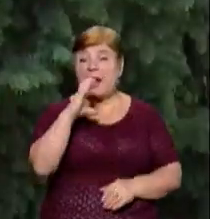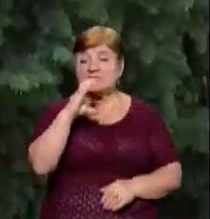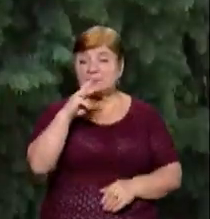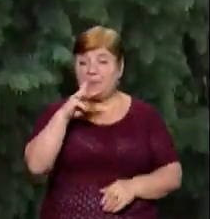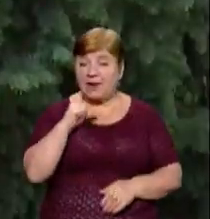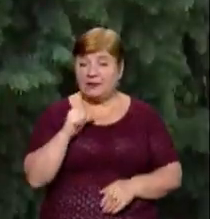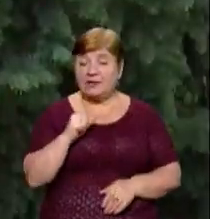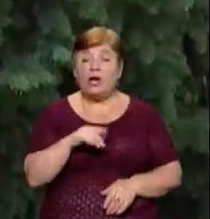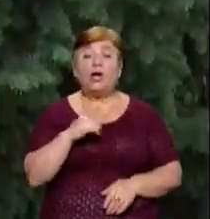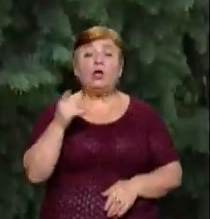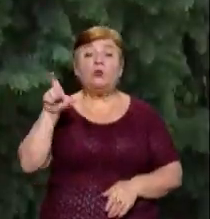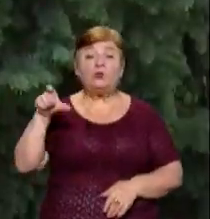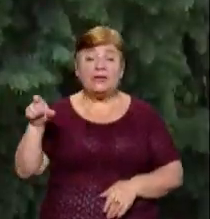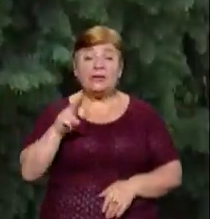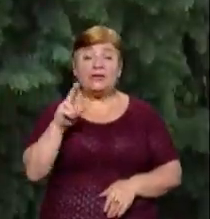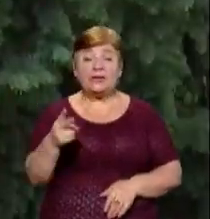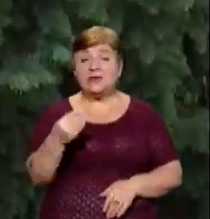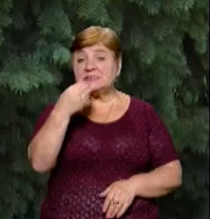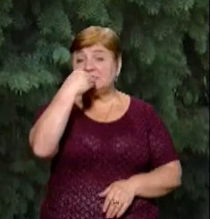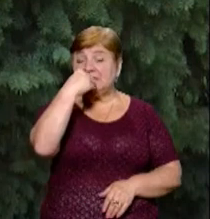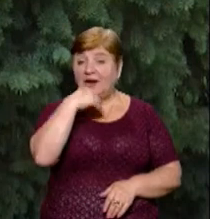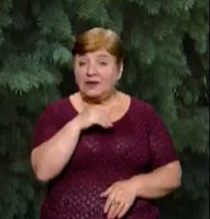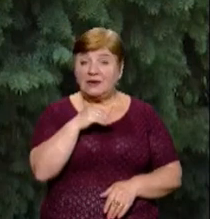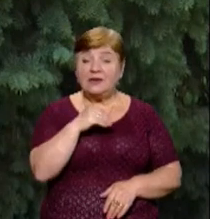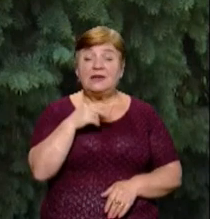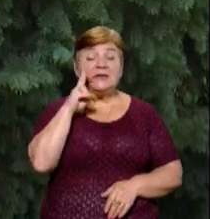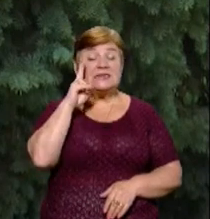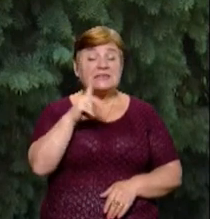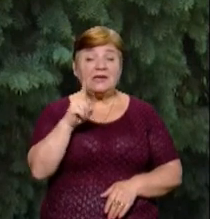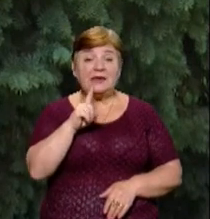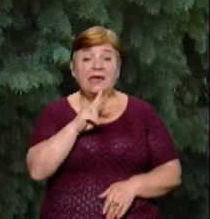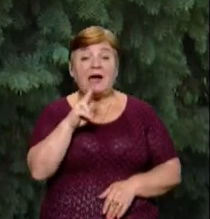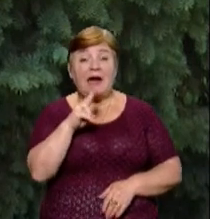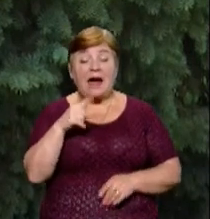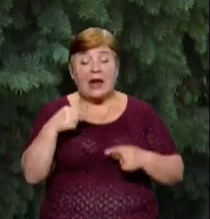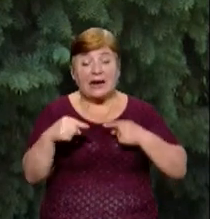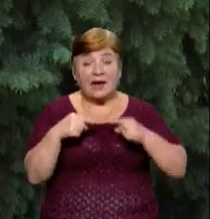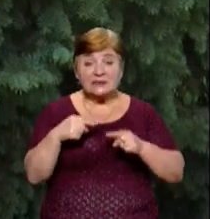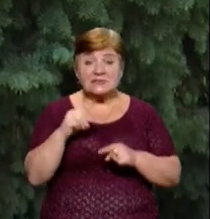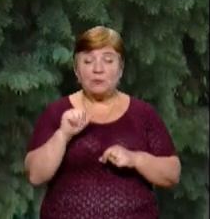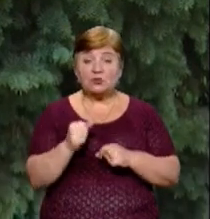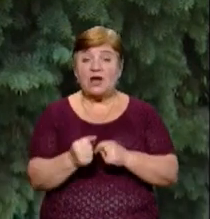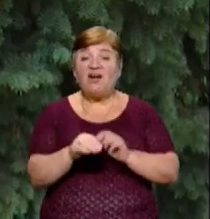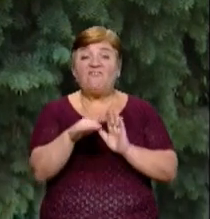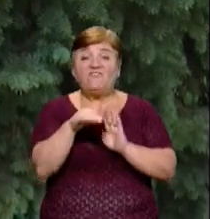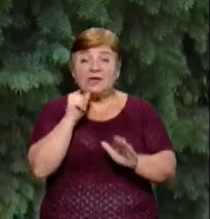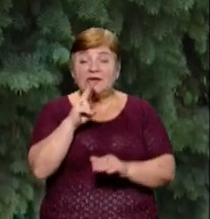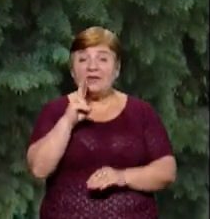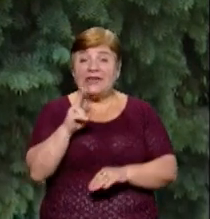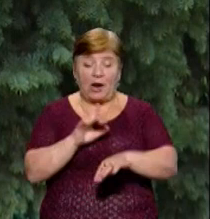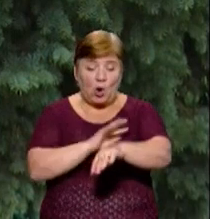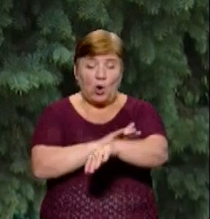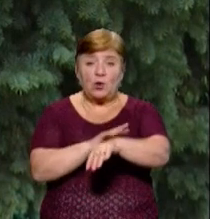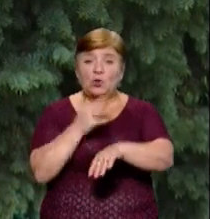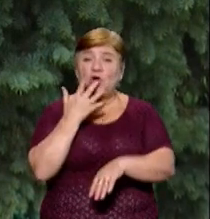людина з'їдає якийсь продукт, не знаючи, що на це може бути перехресна реакція, і воно може викликати як кропив